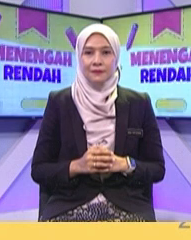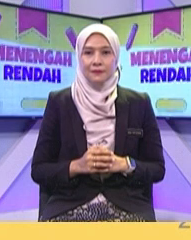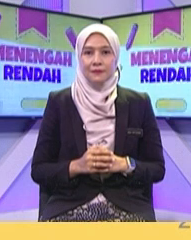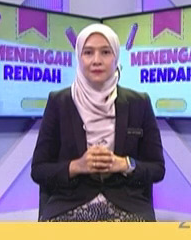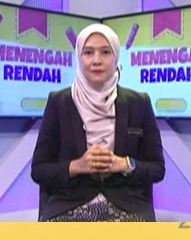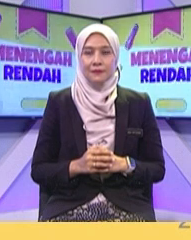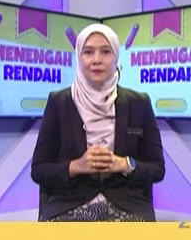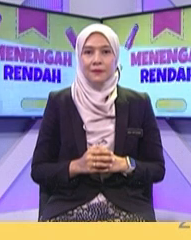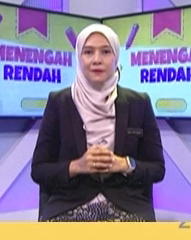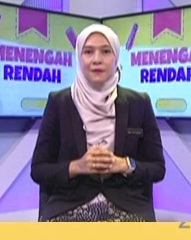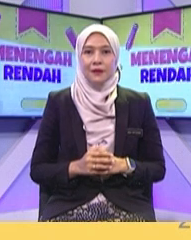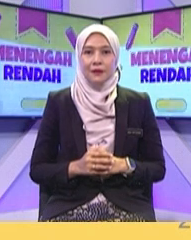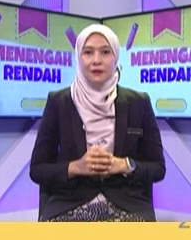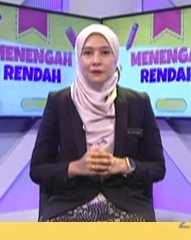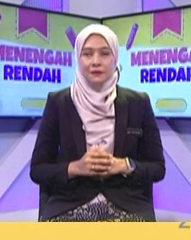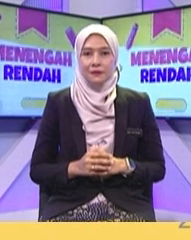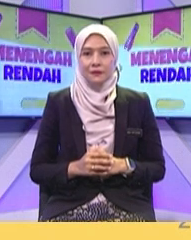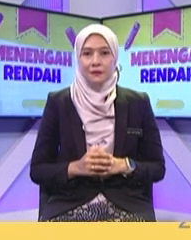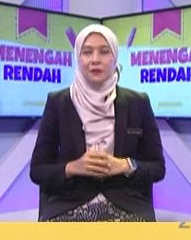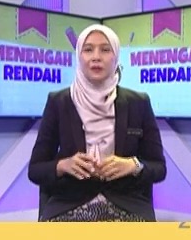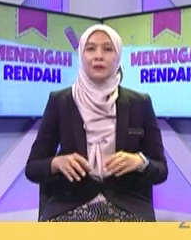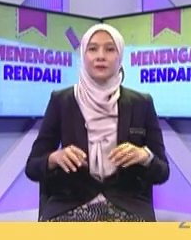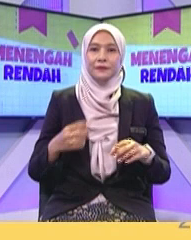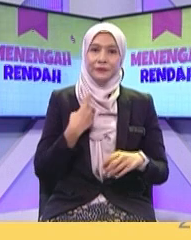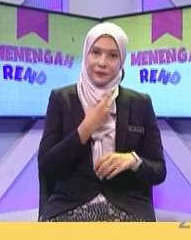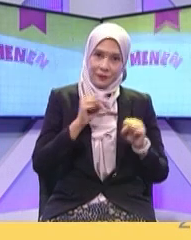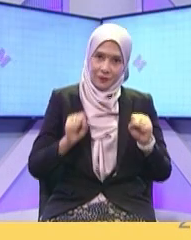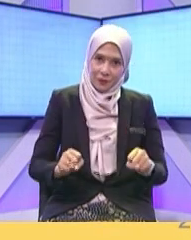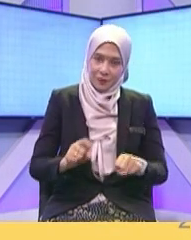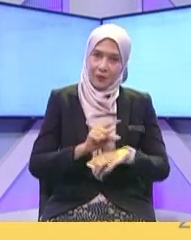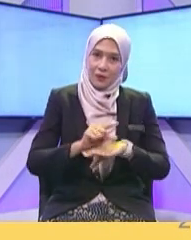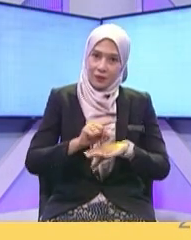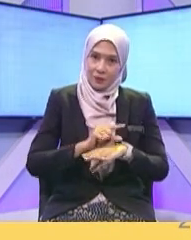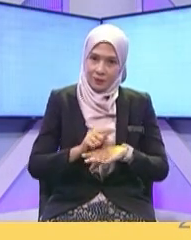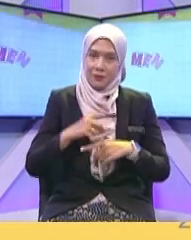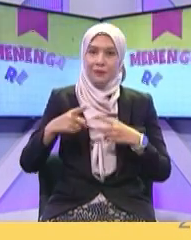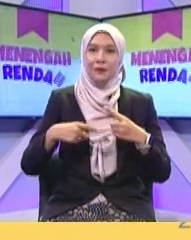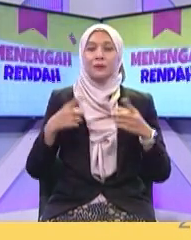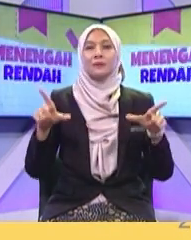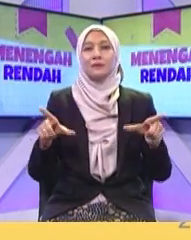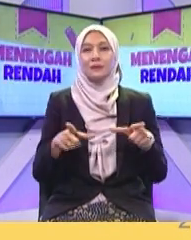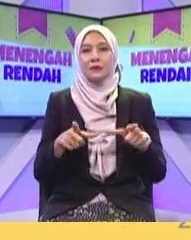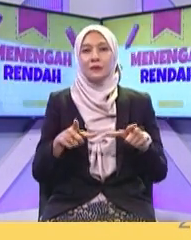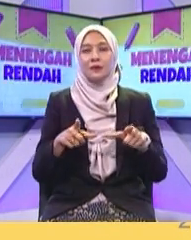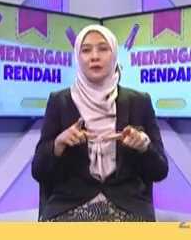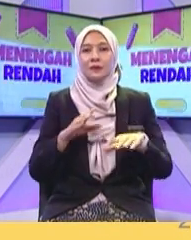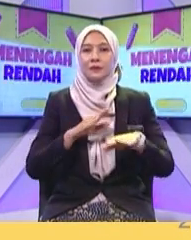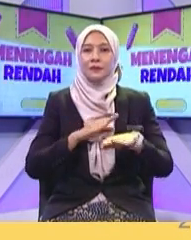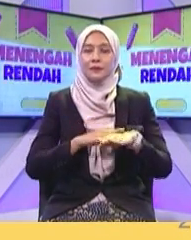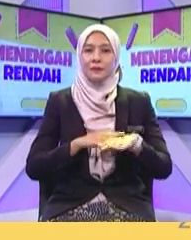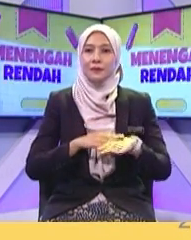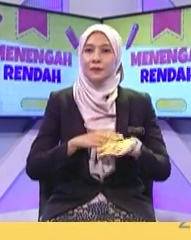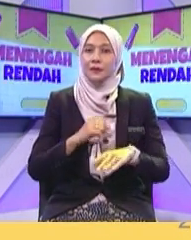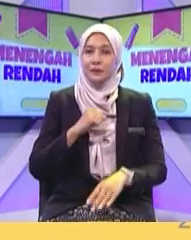kita boleh aplikasikannya dengan sebaik mungkin akan anda mengajak anda bermain permainan